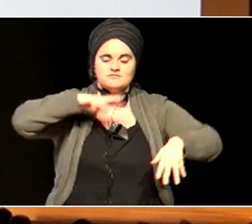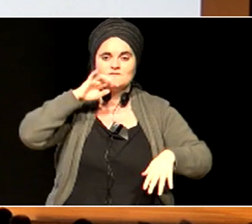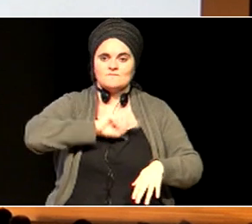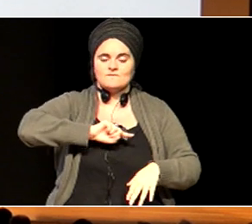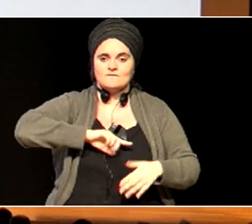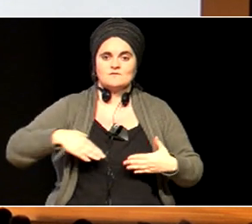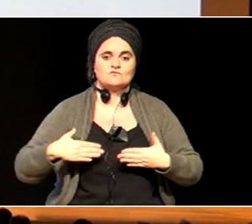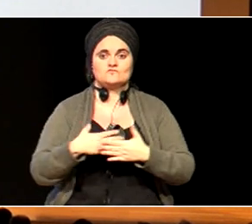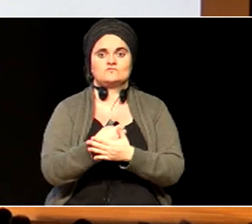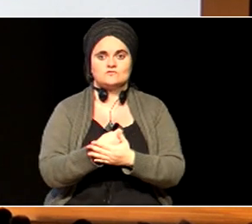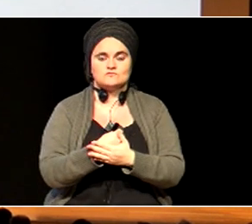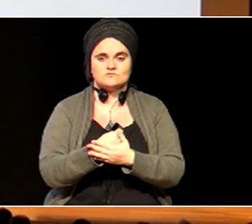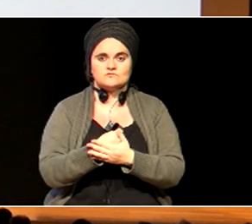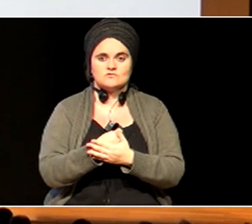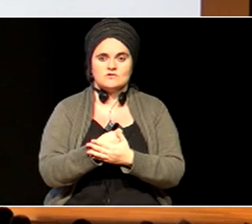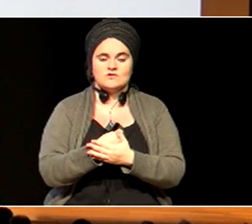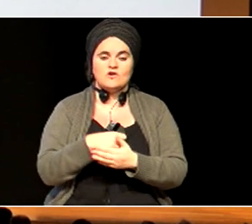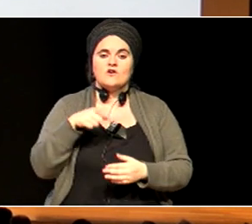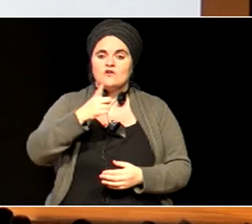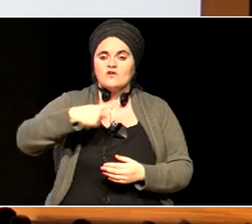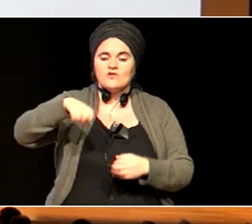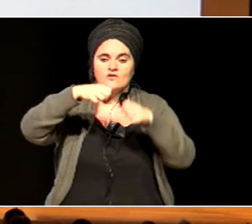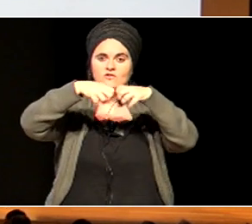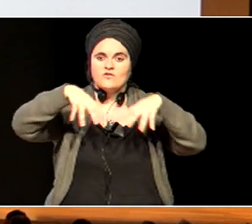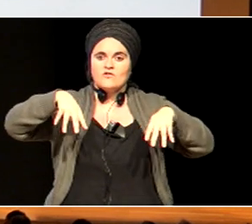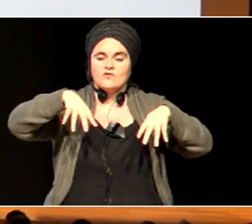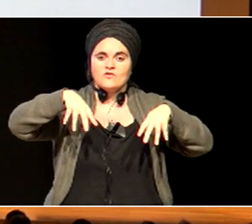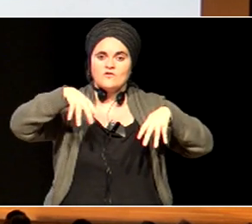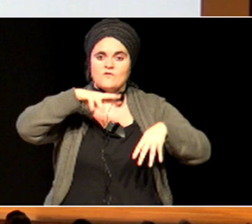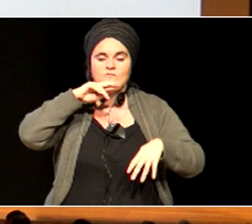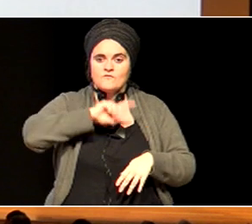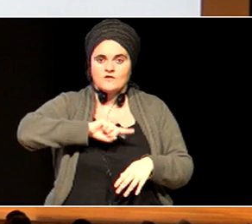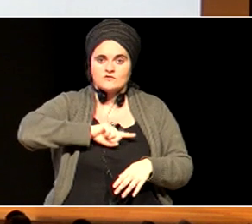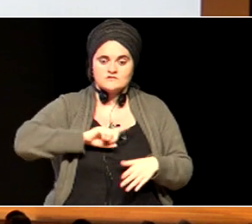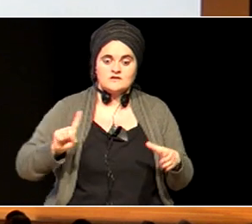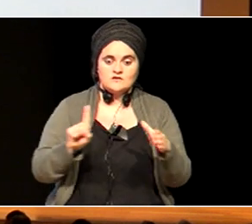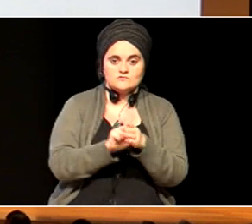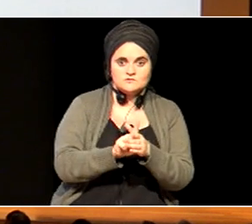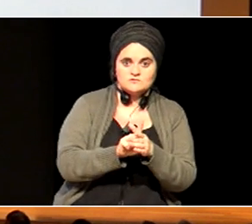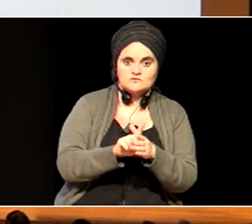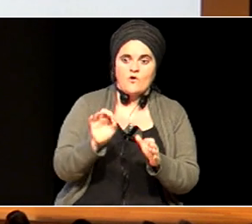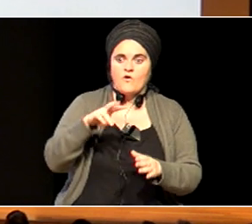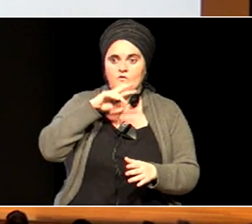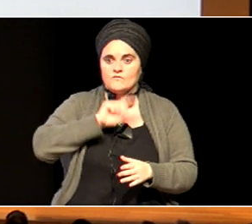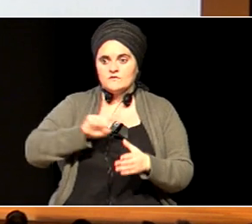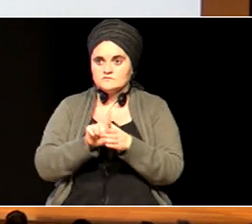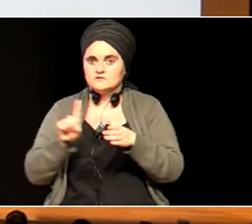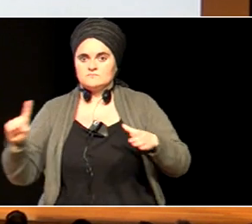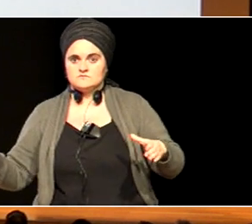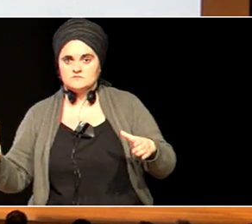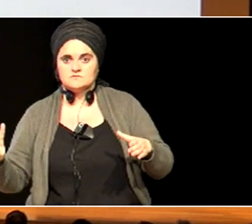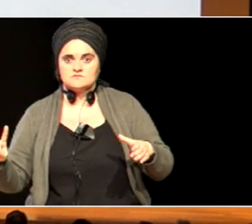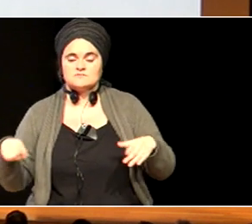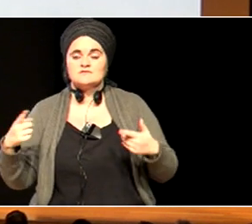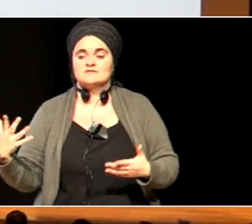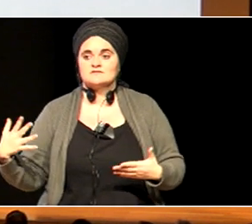asko, nietzatoso, oso interesgarria izan da, holan, balore inklusiboak eta balore esklusiboak eta nola egin hori